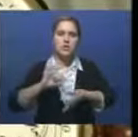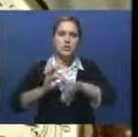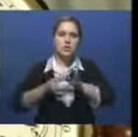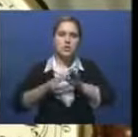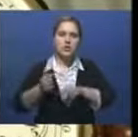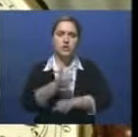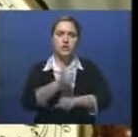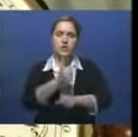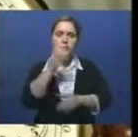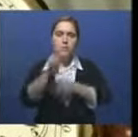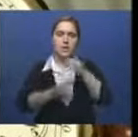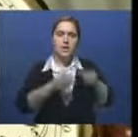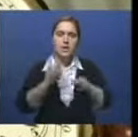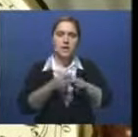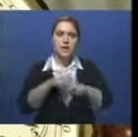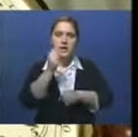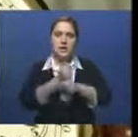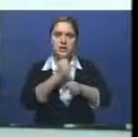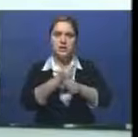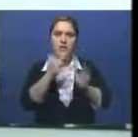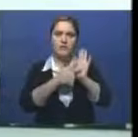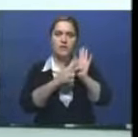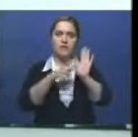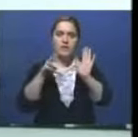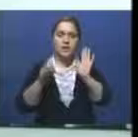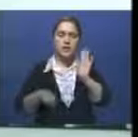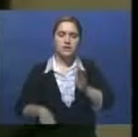часов в мире. На создание шедевра ушло 8 лет.